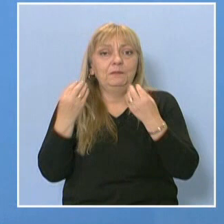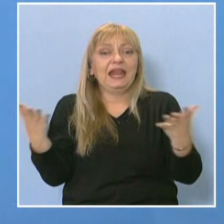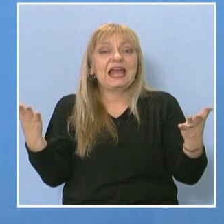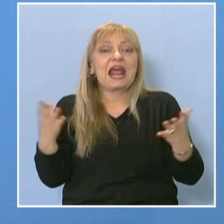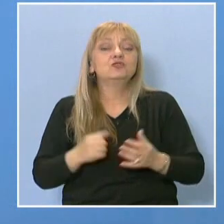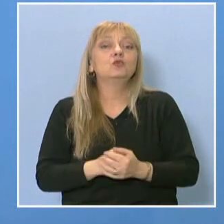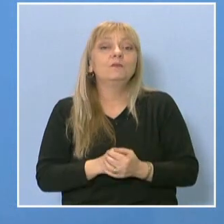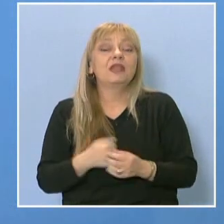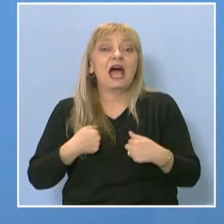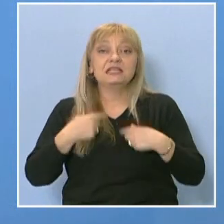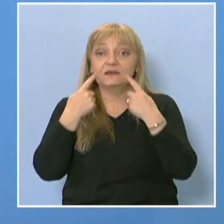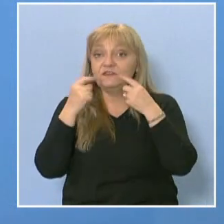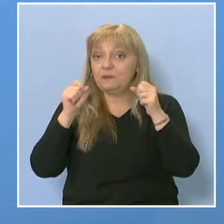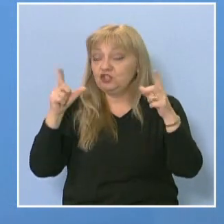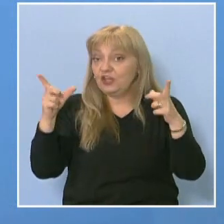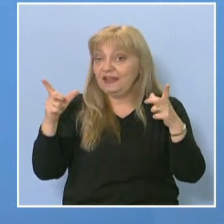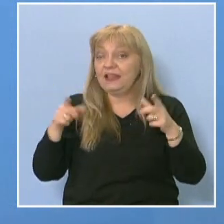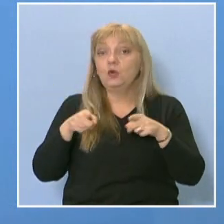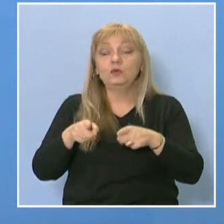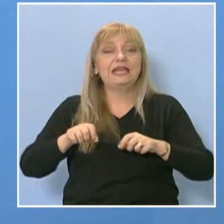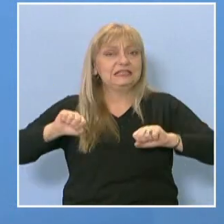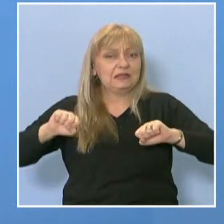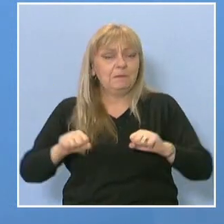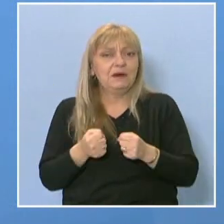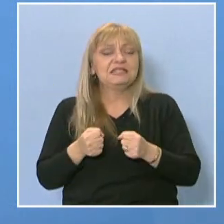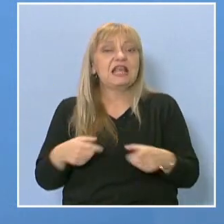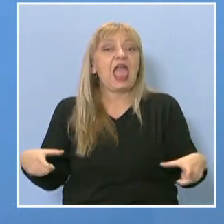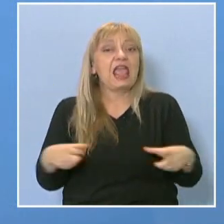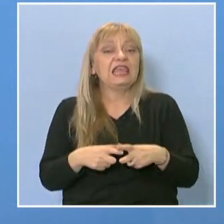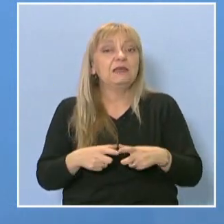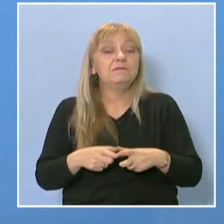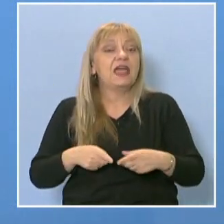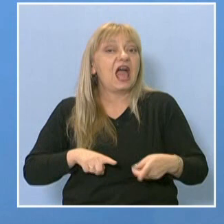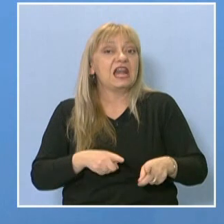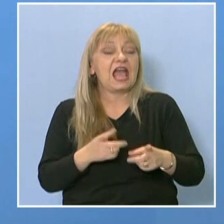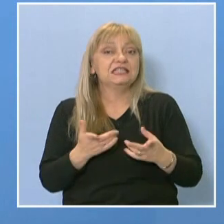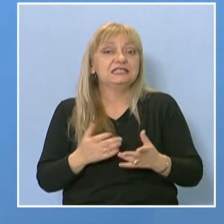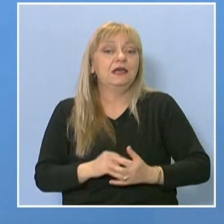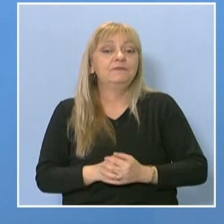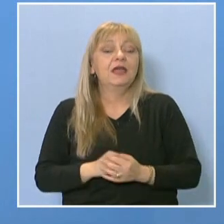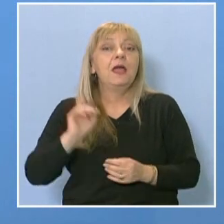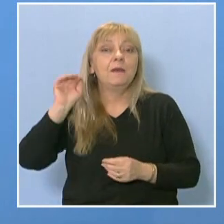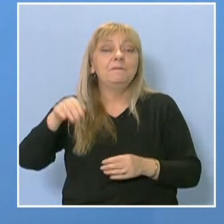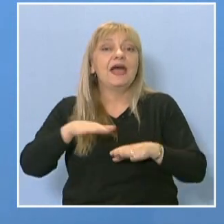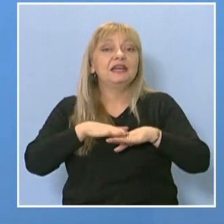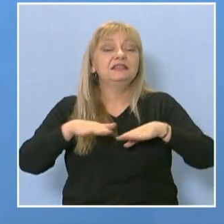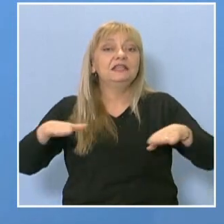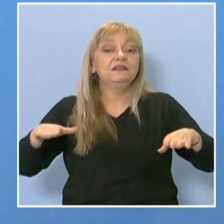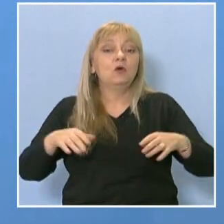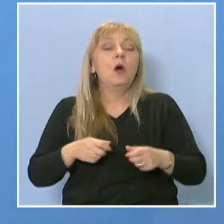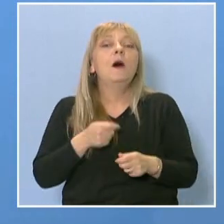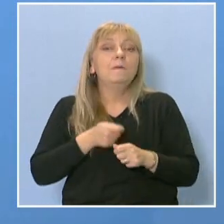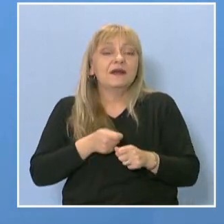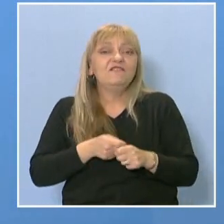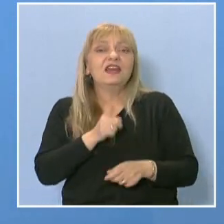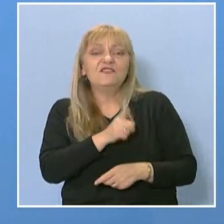впечатлена от тяхната бърза екипна реакция. Бяха на ниво, отработваха всеки